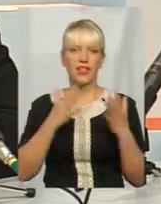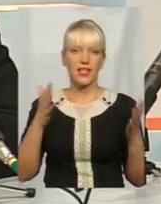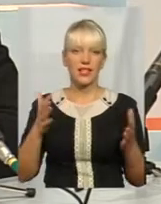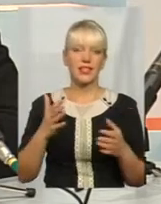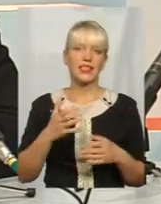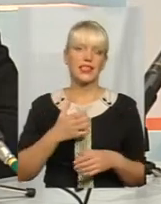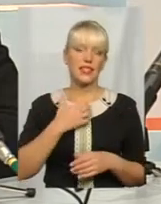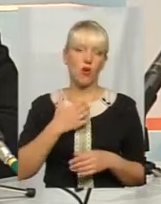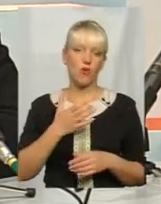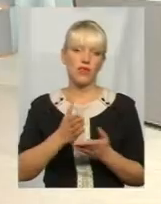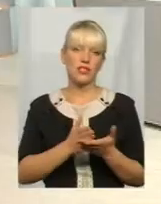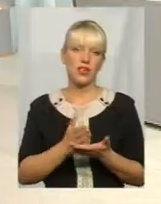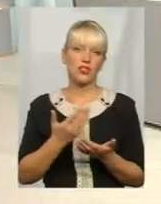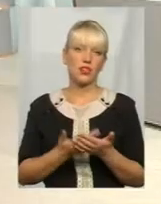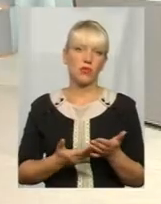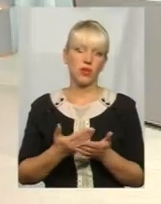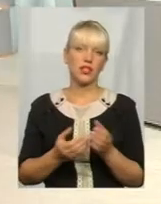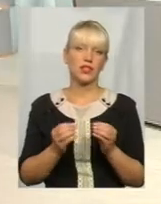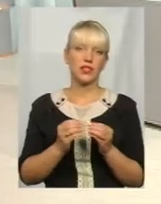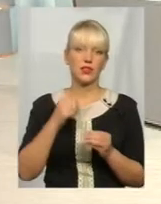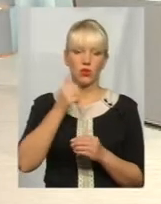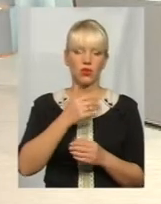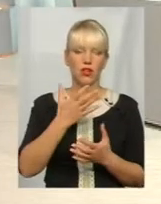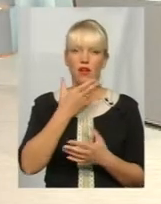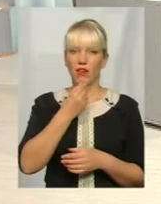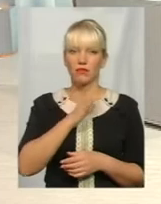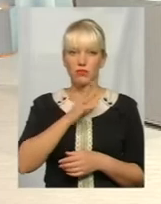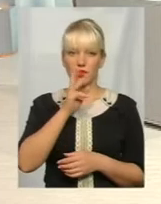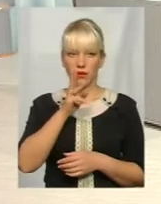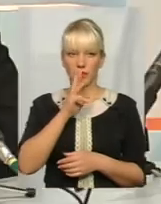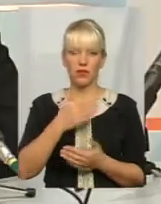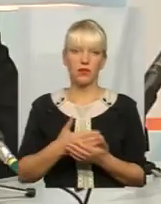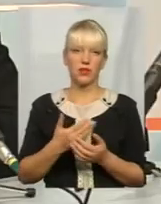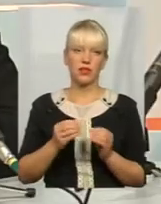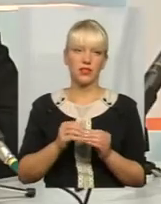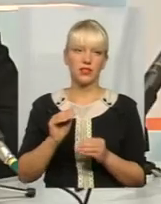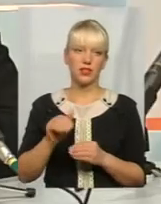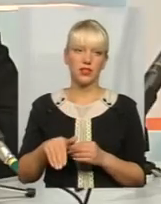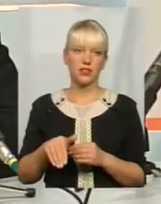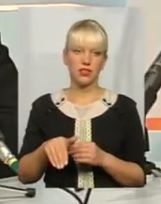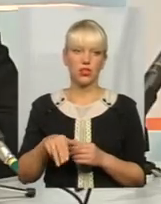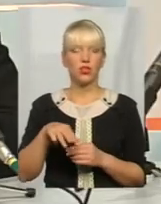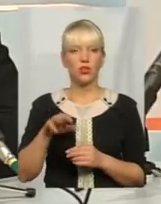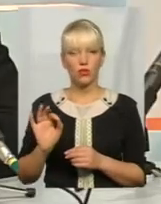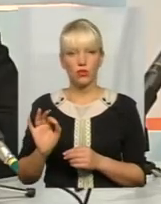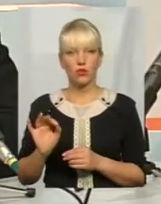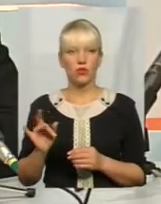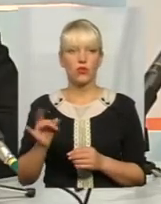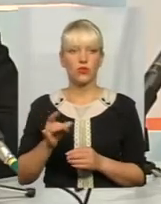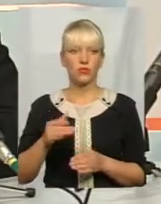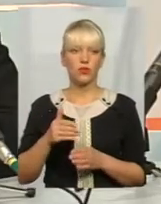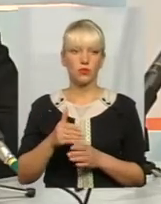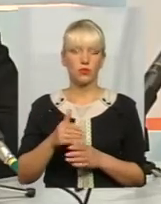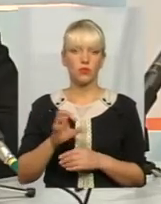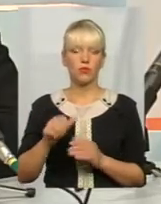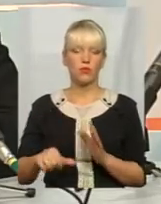10 років, мала хорошу заробітну плату, до прикладу 10 тисяч, то розмір допомоги